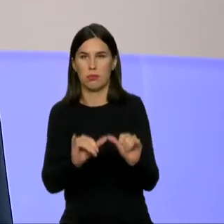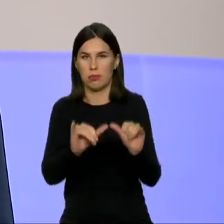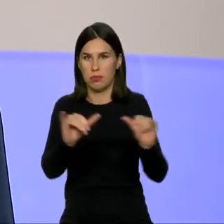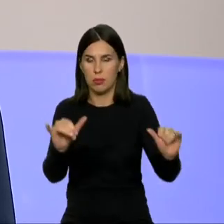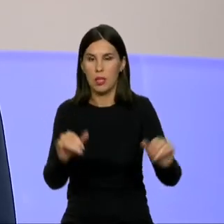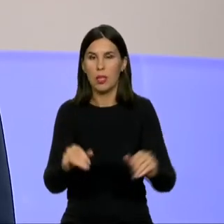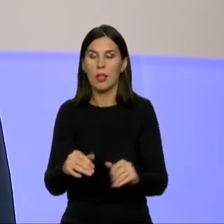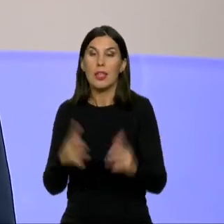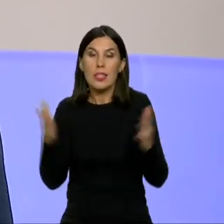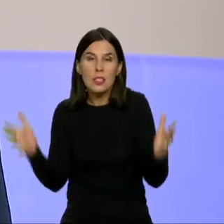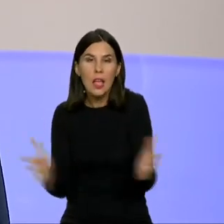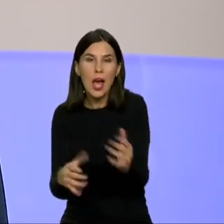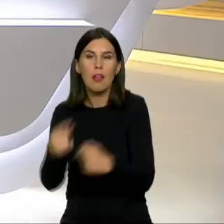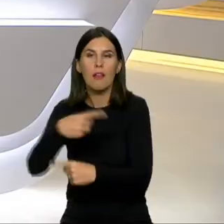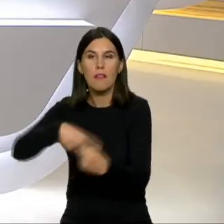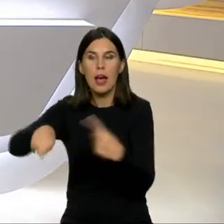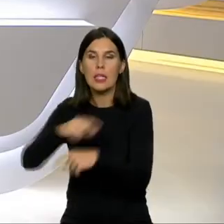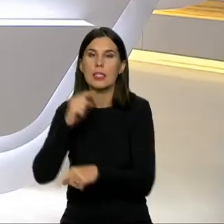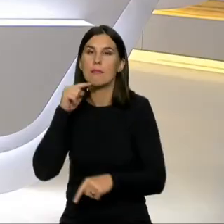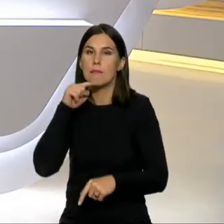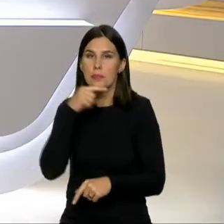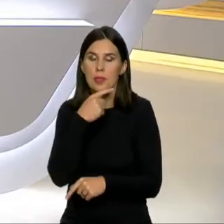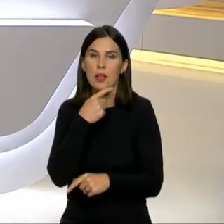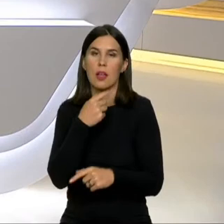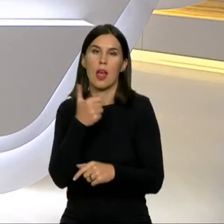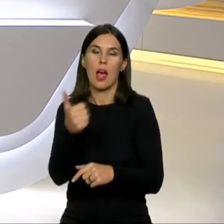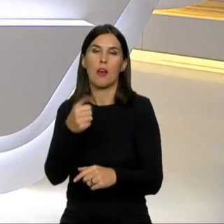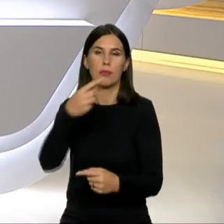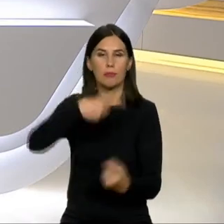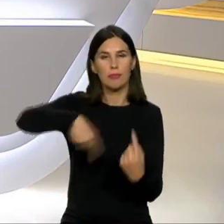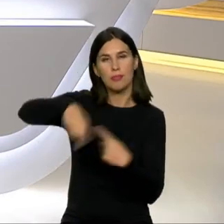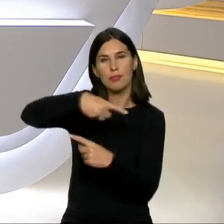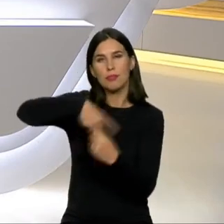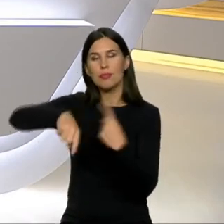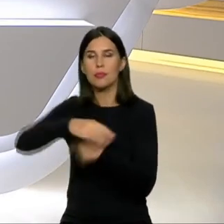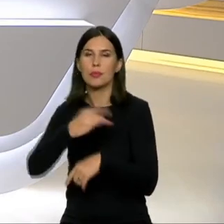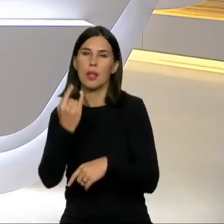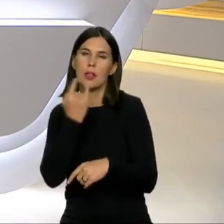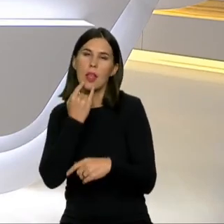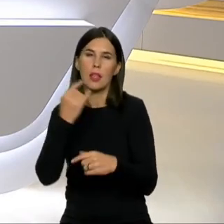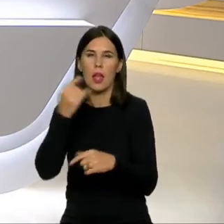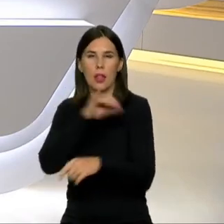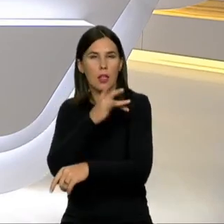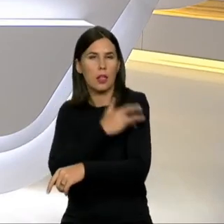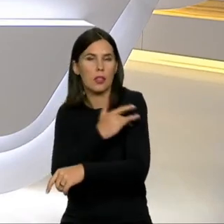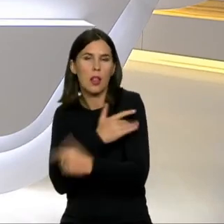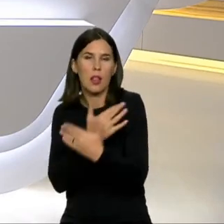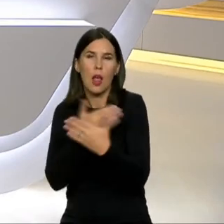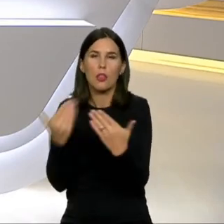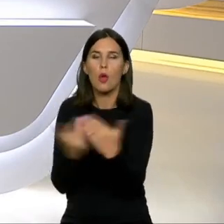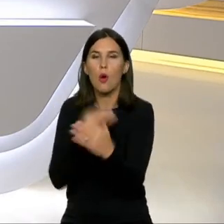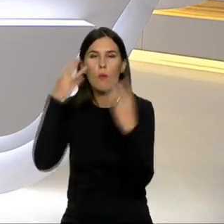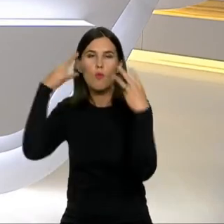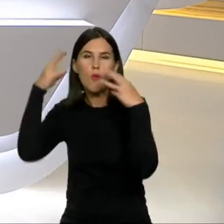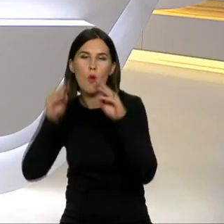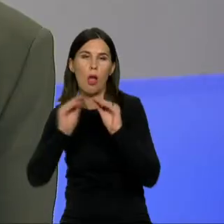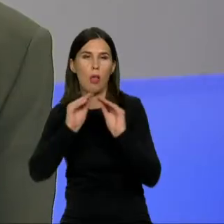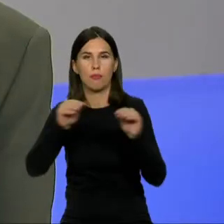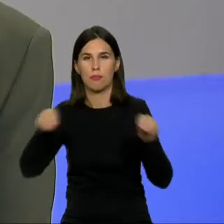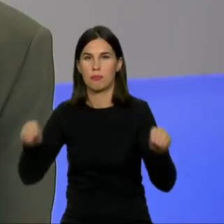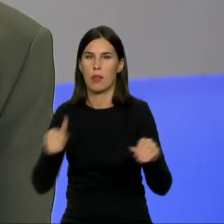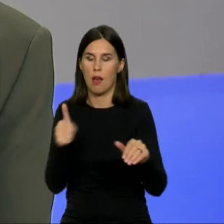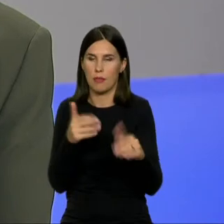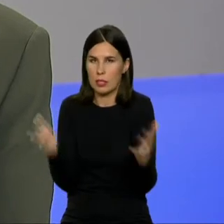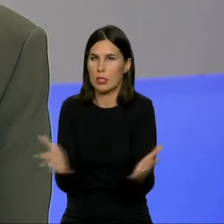dėkti inovatyves atsinauinančios energetikos šaltinius, na, taip sakant, turinčias priemonės. Ar tas